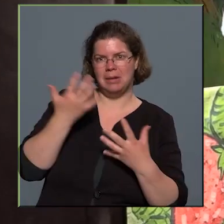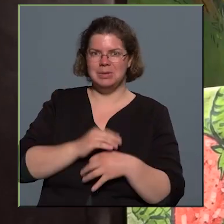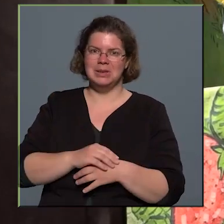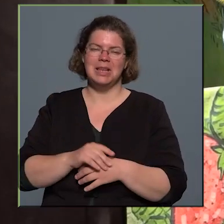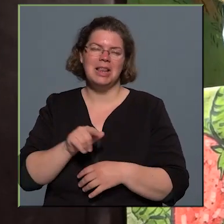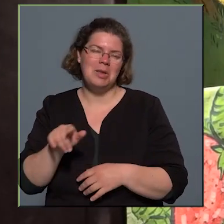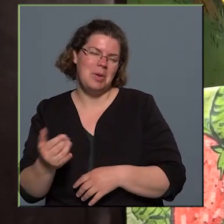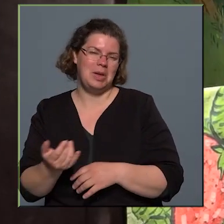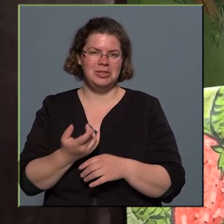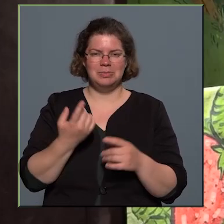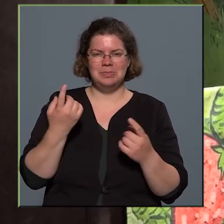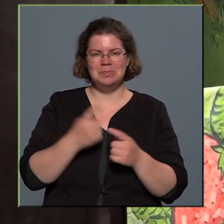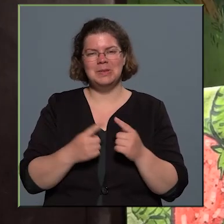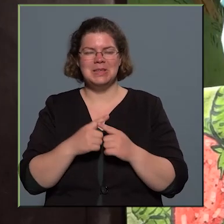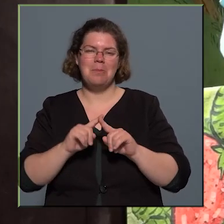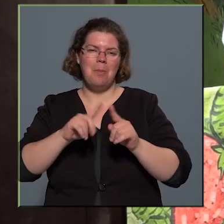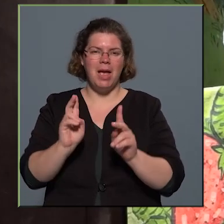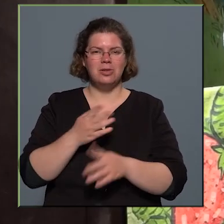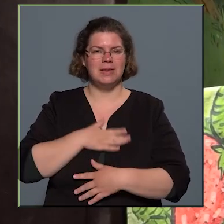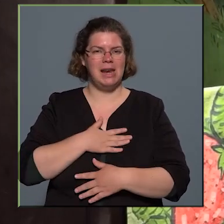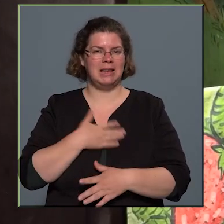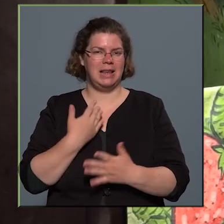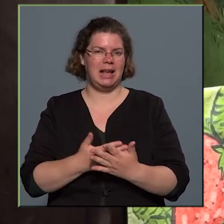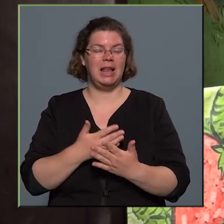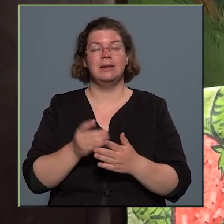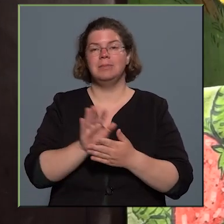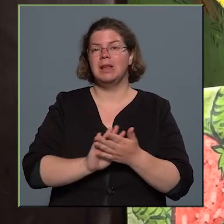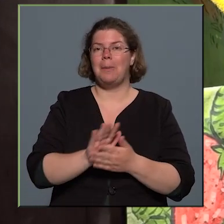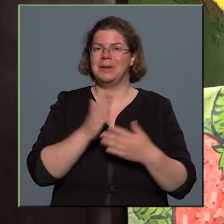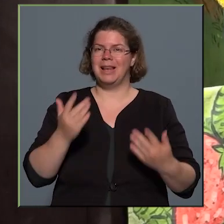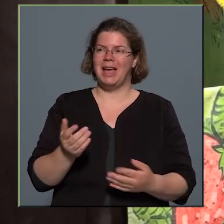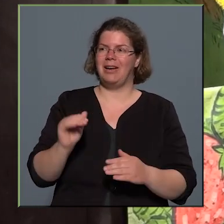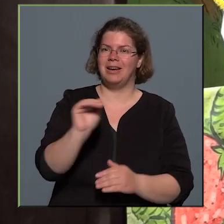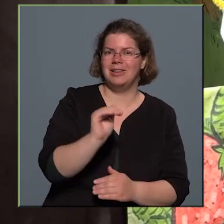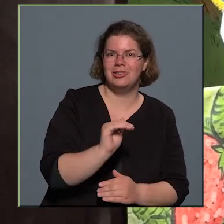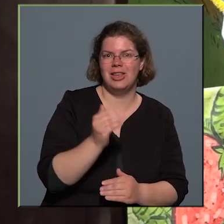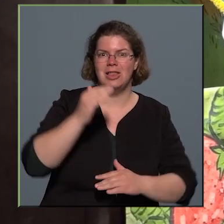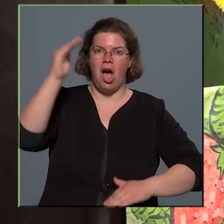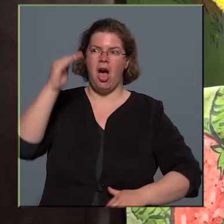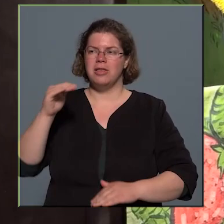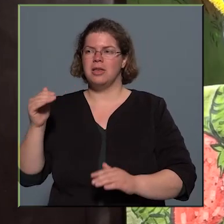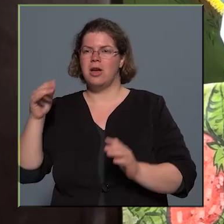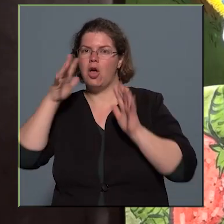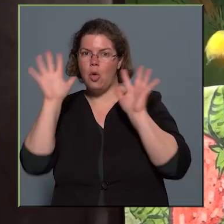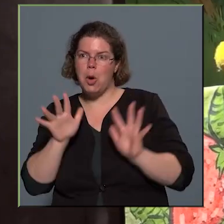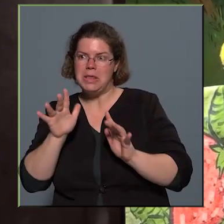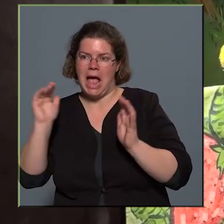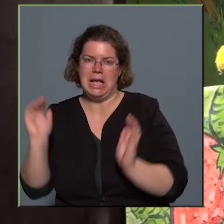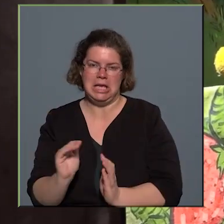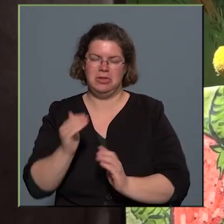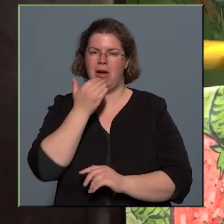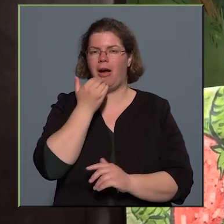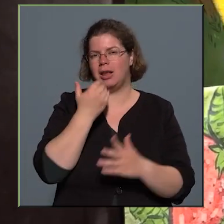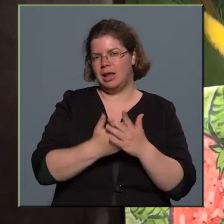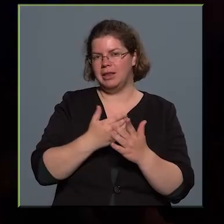kicsit ők is egy kicsit mások szeretnének lenni, mint amilyenek, tehát a kis cica nagy, a orosztlán kicsi, és hát elhatározzák,